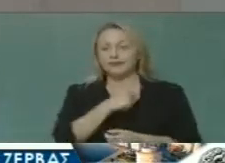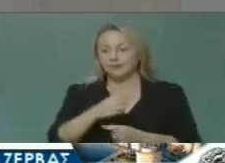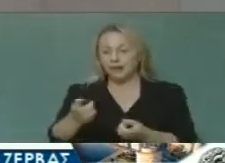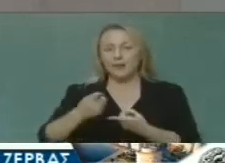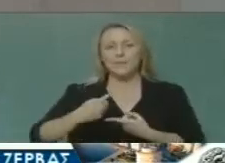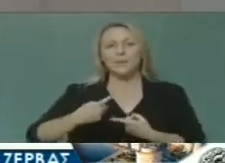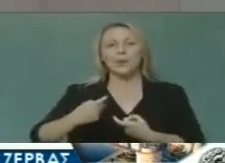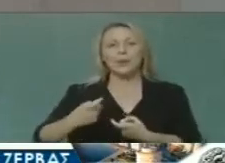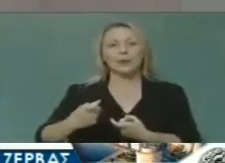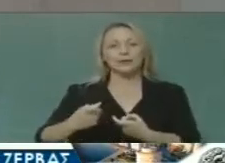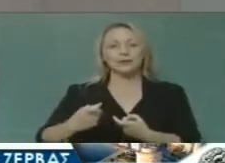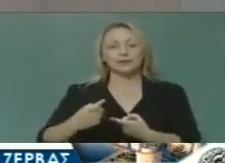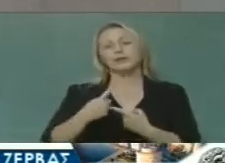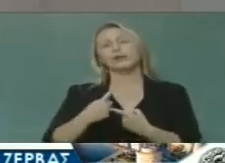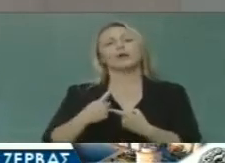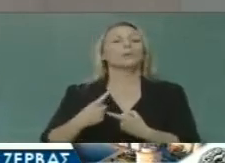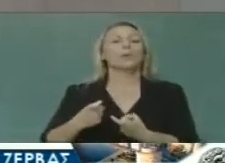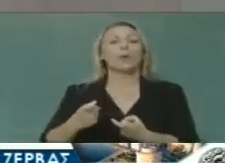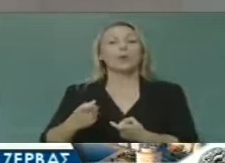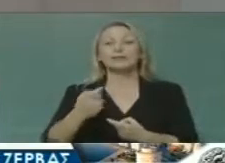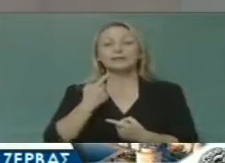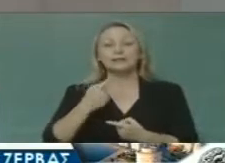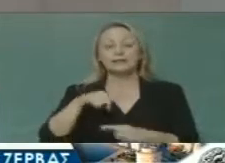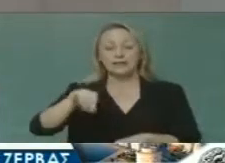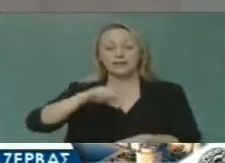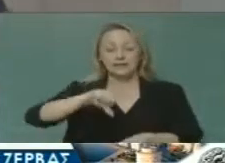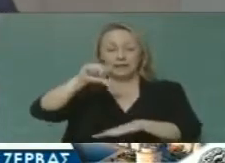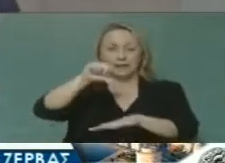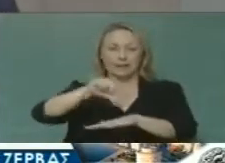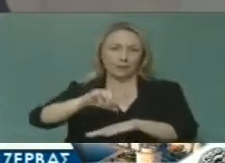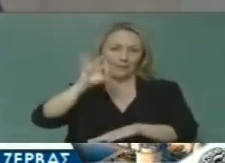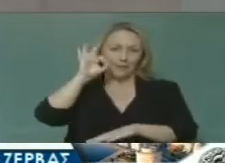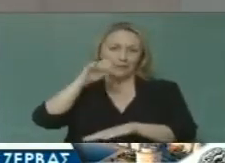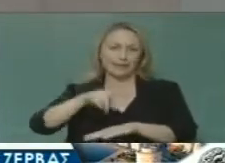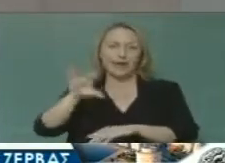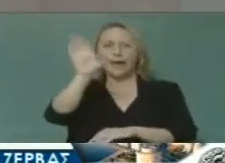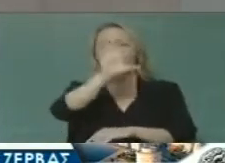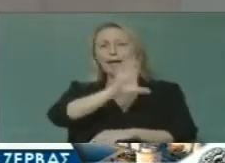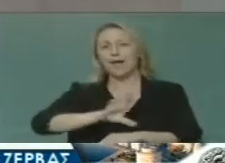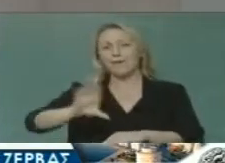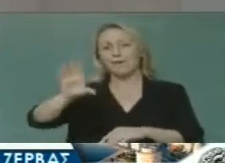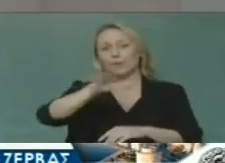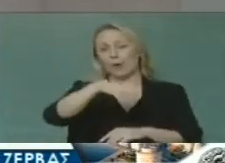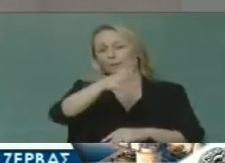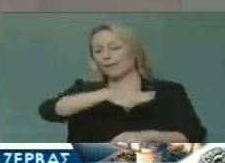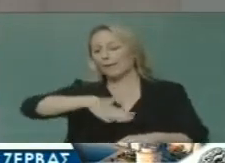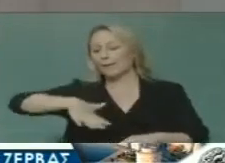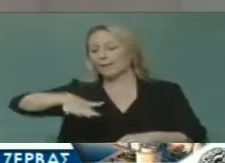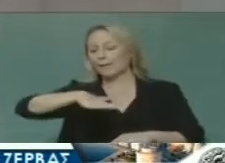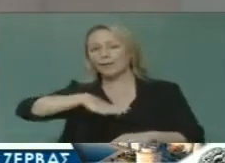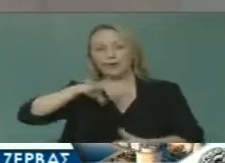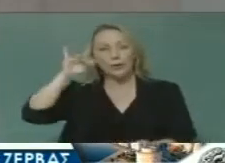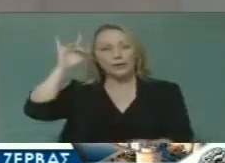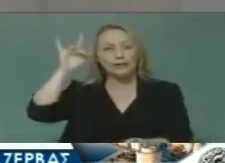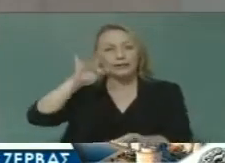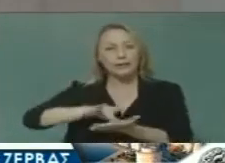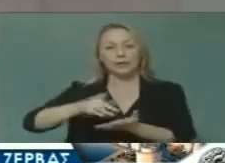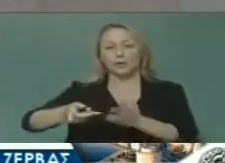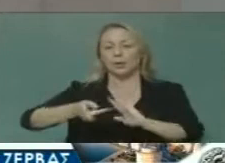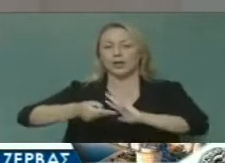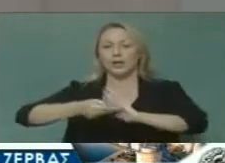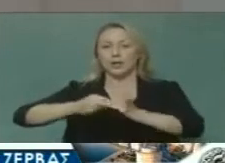εξέλιξης της πόλης μας από μια μικρή πόλη της Ευρωπαϊκής Περιφέρειας σε ένα οικονομικό, εμπορικό,